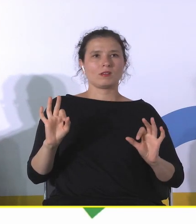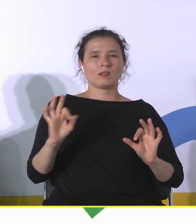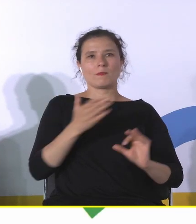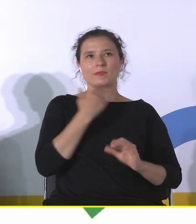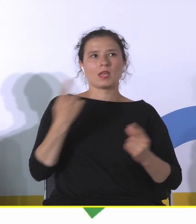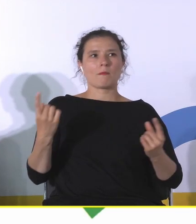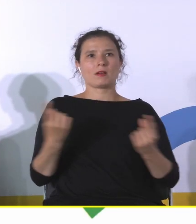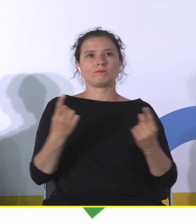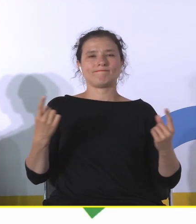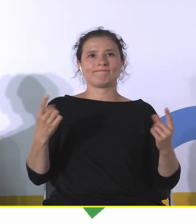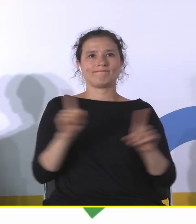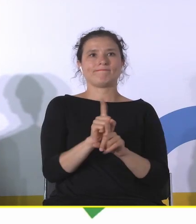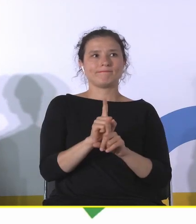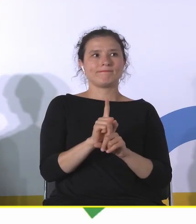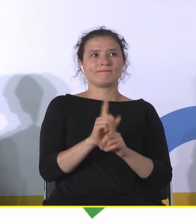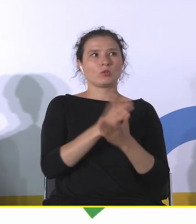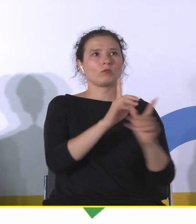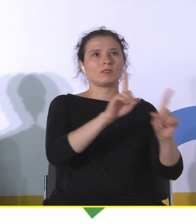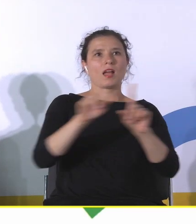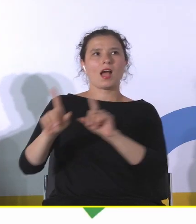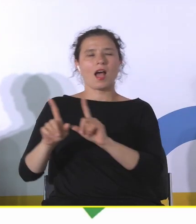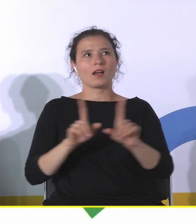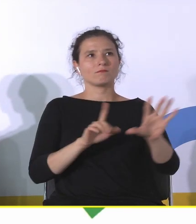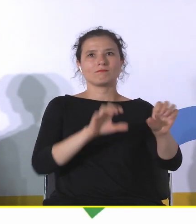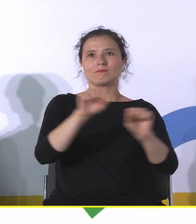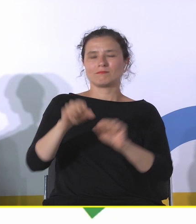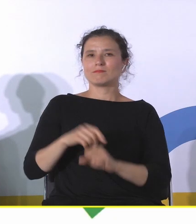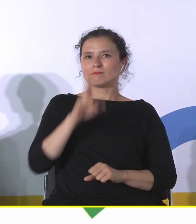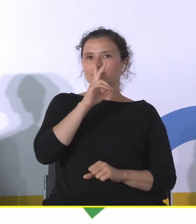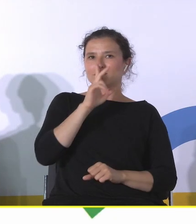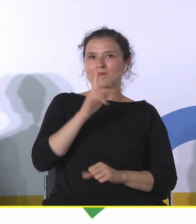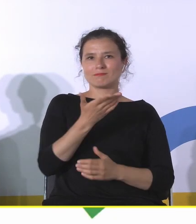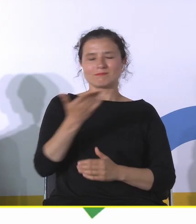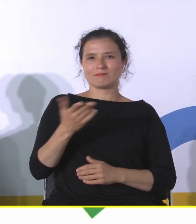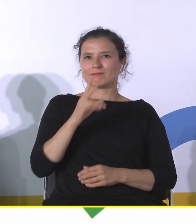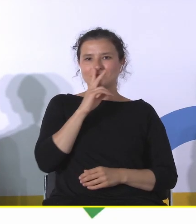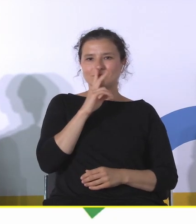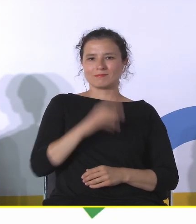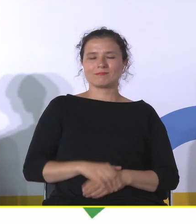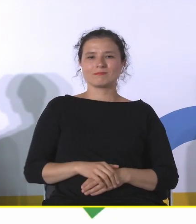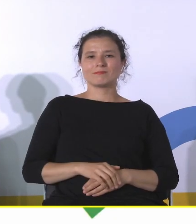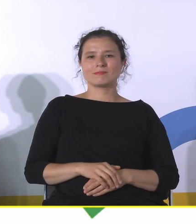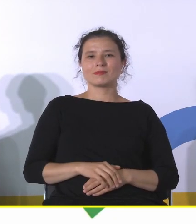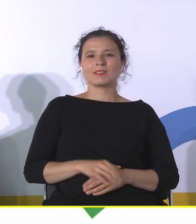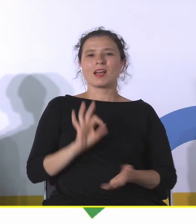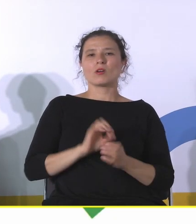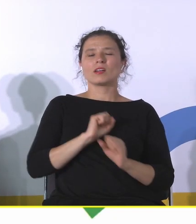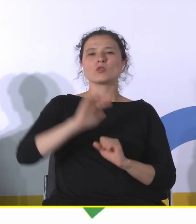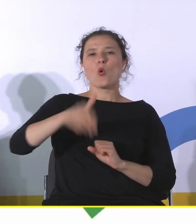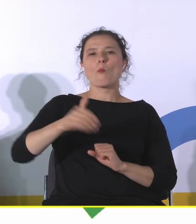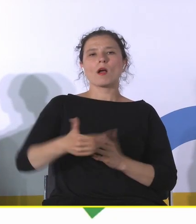tylko znaki. Ja patrzę tutaj cały czas, Państwo tego nie widzicie. Jest kopalnia w Wałbrzychu,